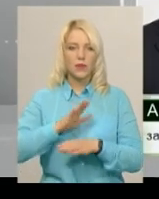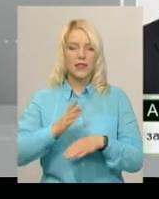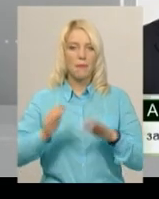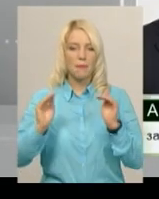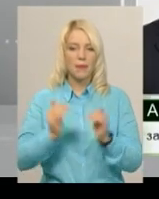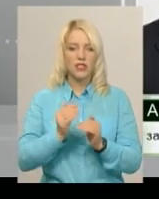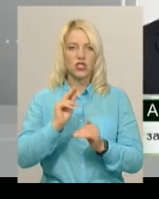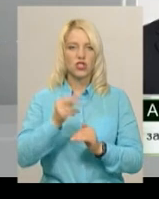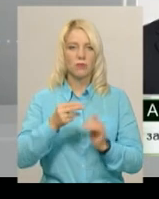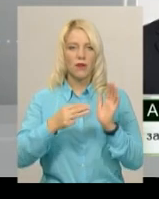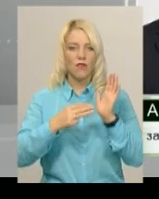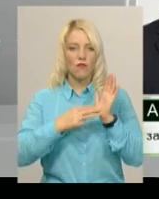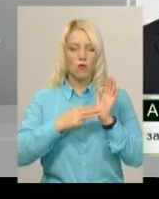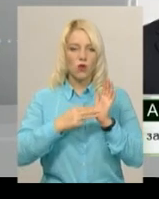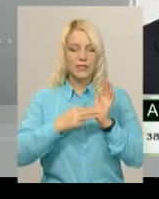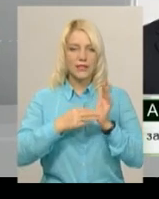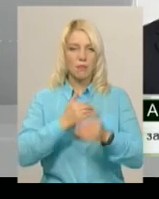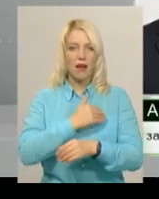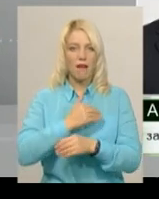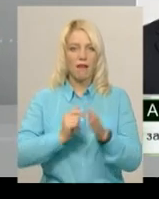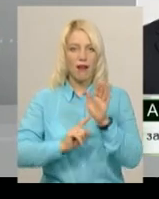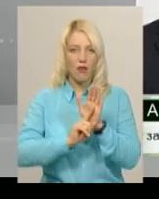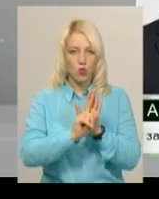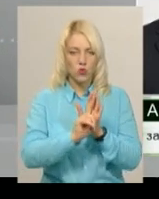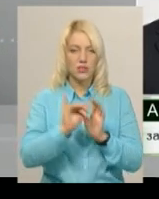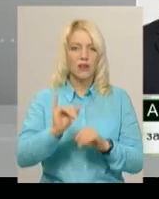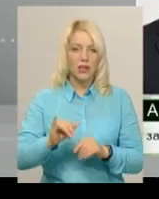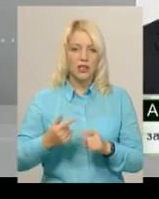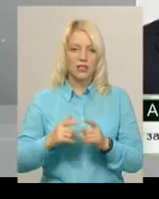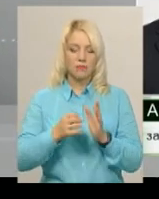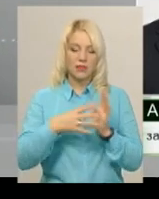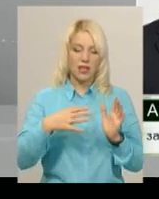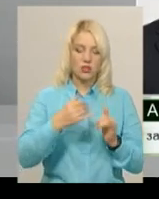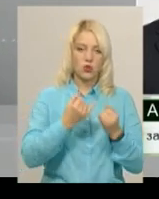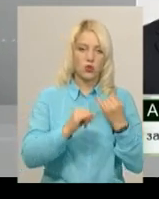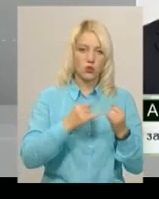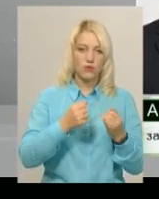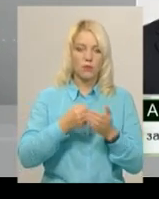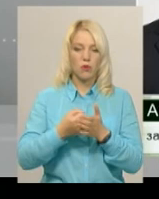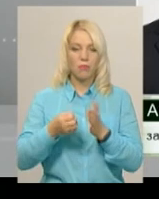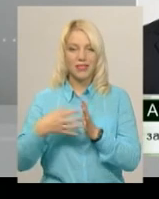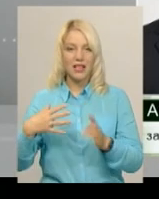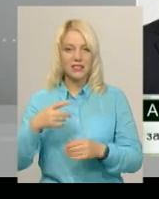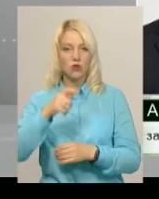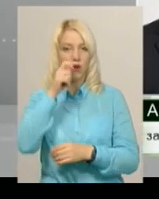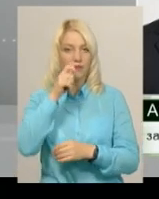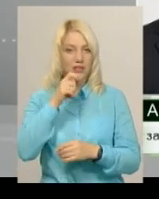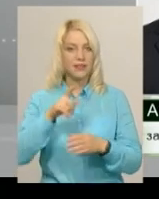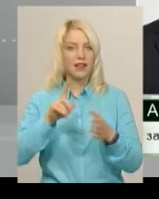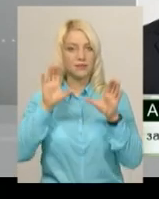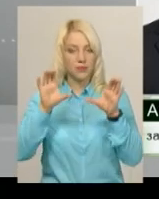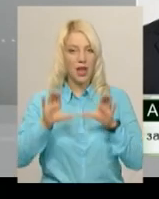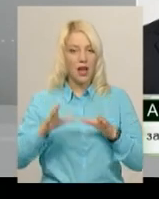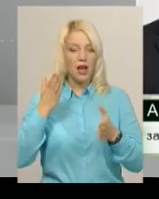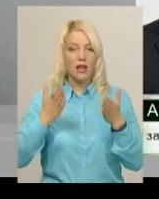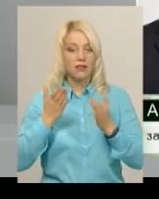нижчі 8 градусів. Заліто, звичайно, з 15 жовтня по 15 квітня. Але якщо раніше